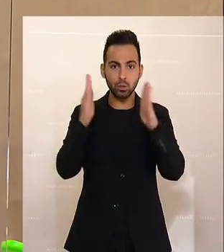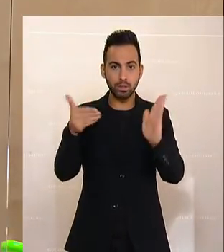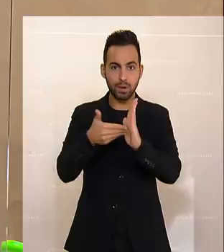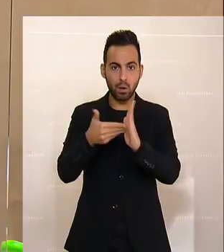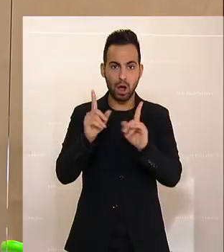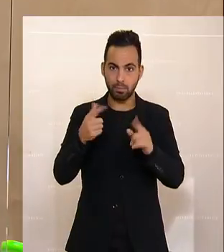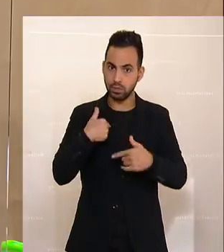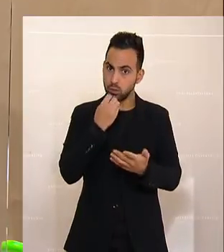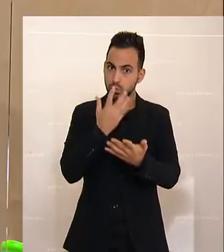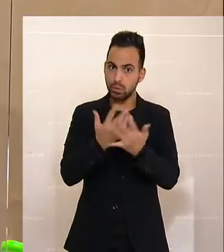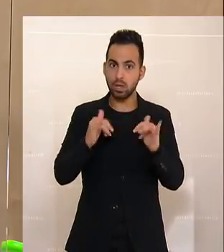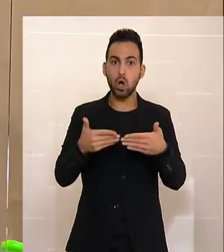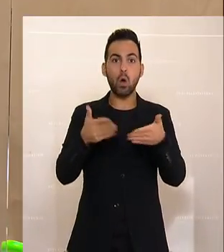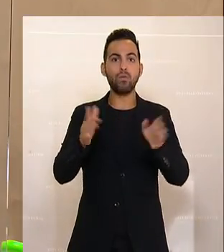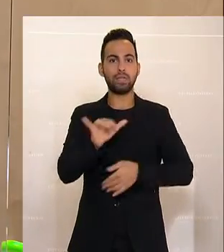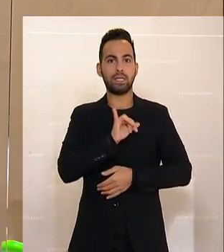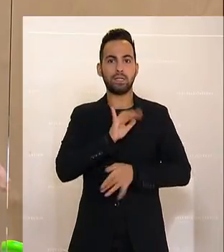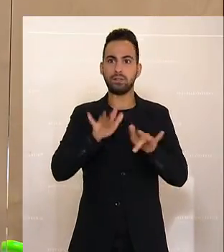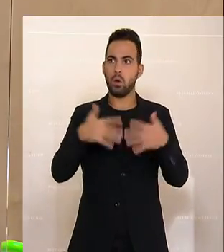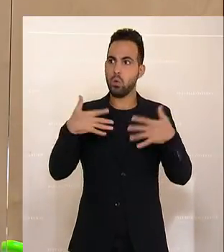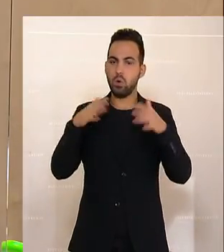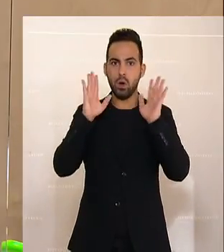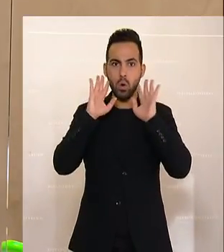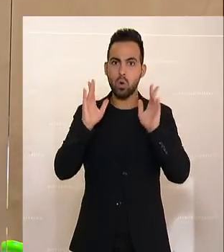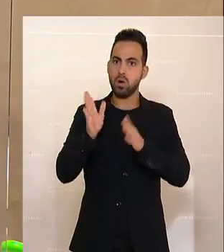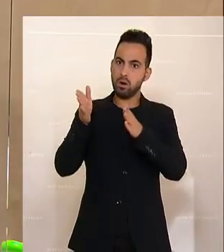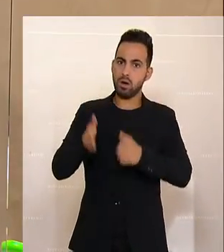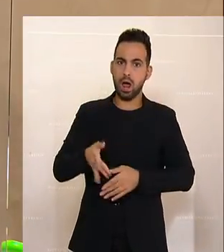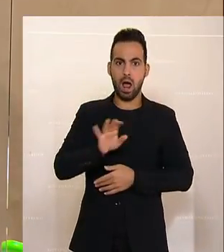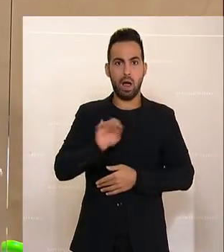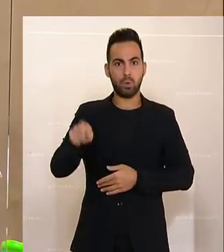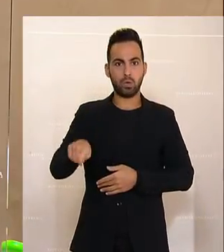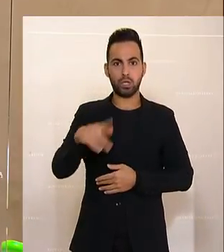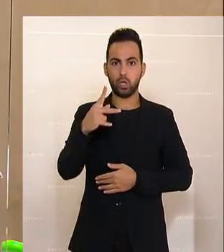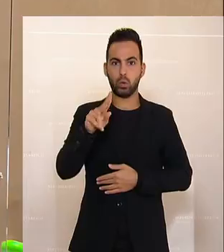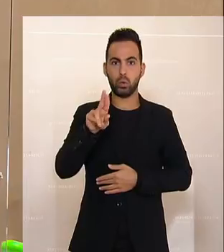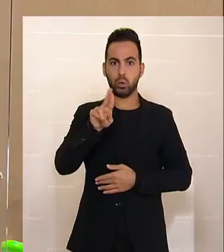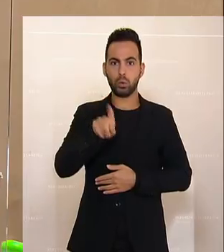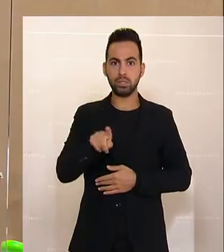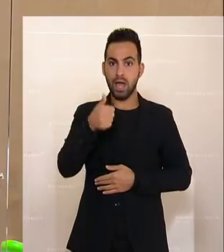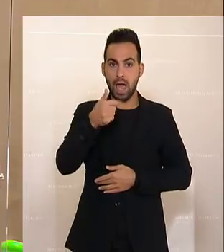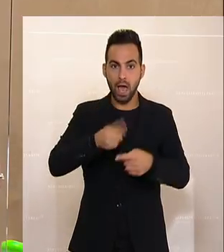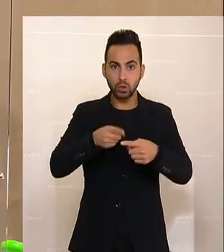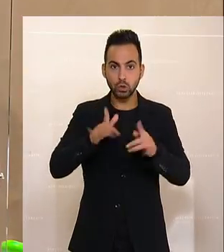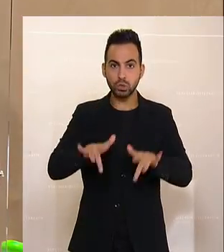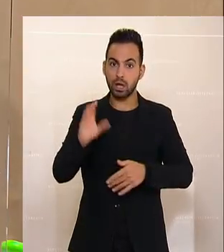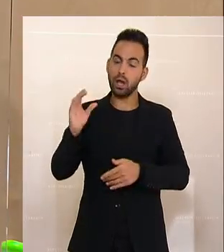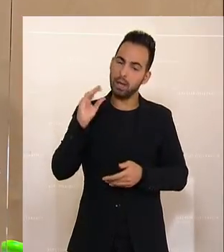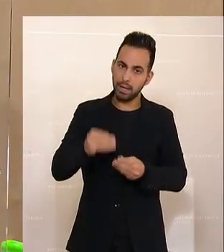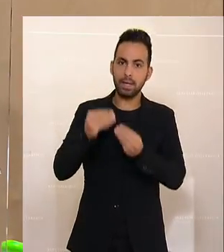Aber ich gestehe zu, das öffentliche Interesse ist sehr groß an Ihnen, Herr Abgeordneter Kurz, eine Stunde zugestanden.